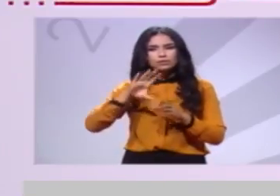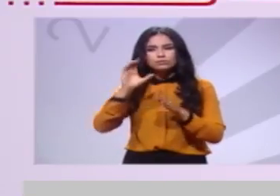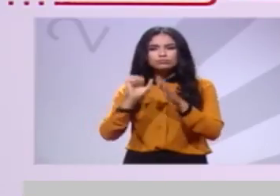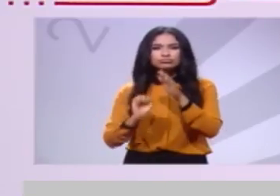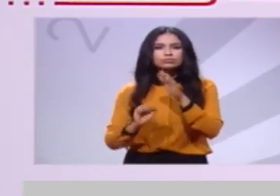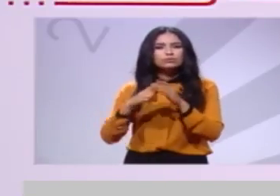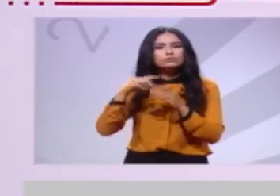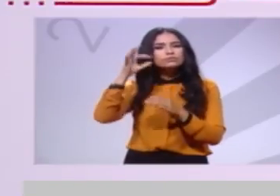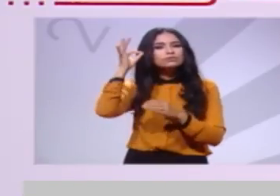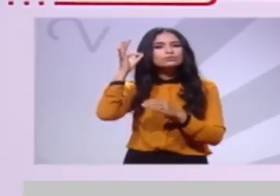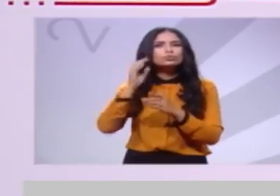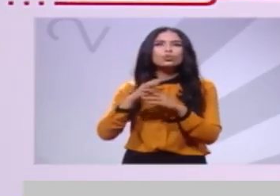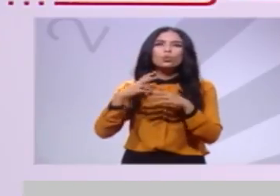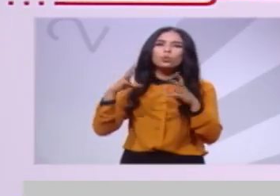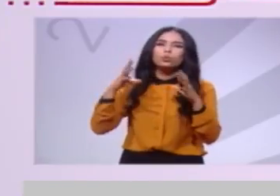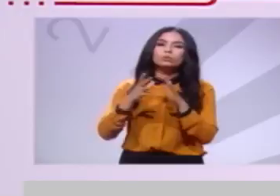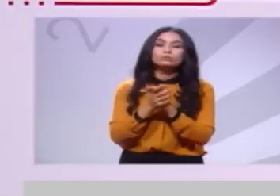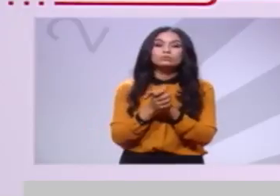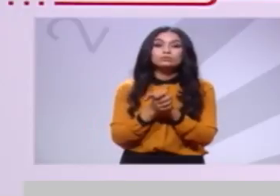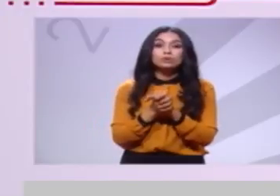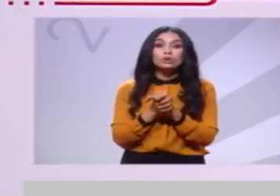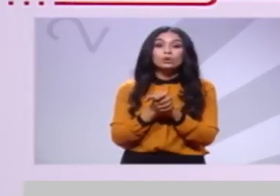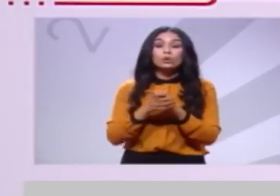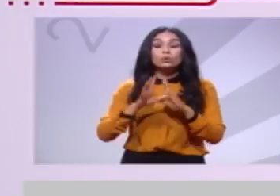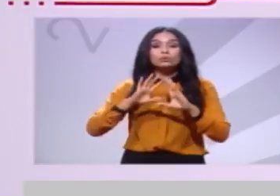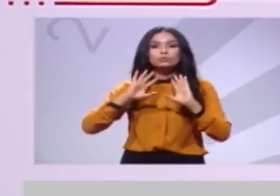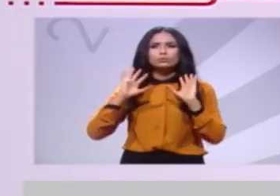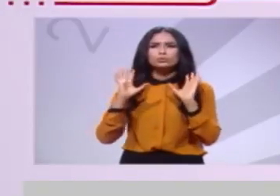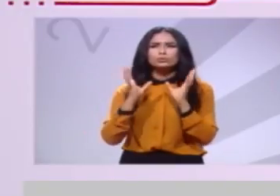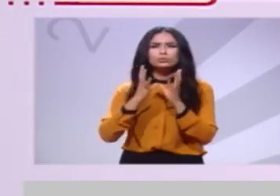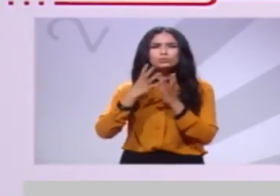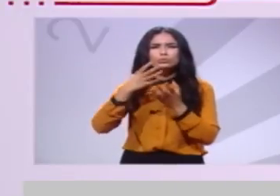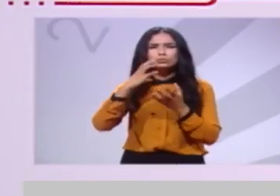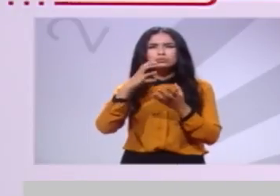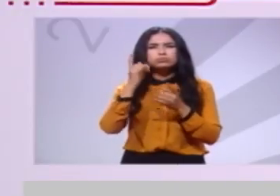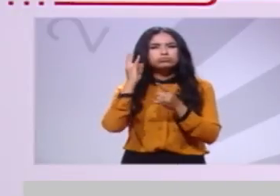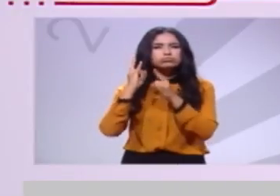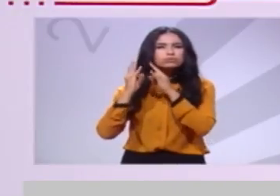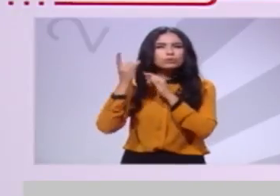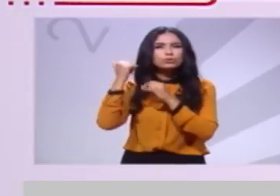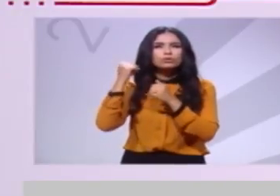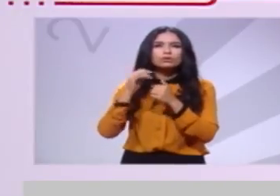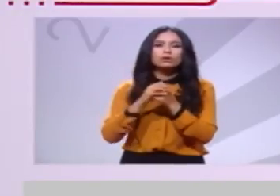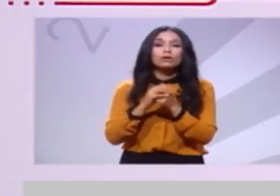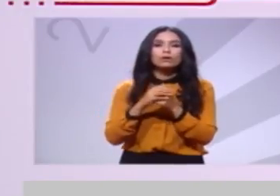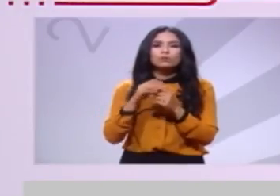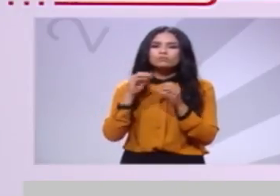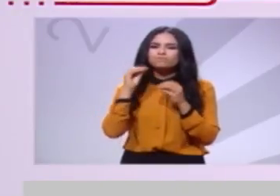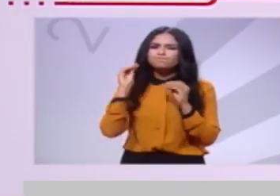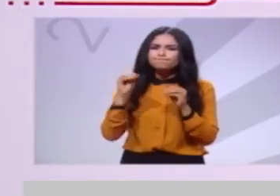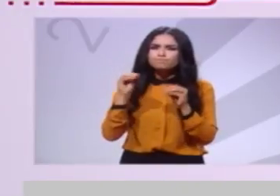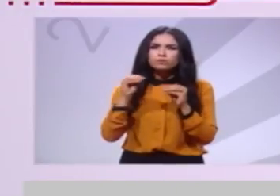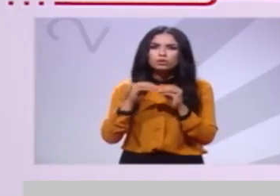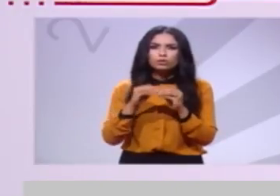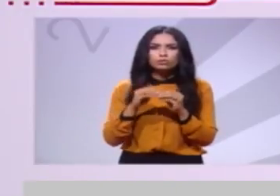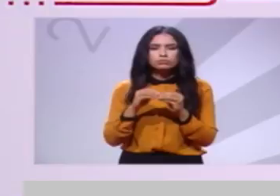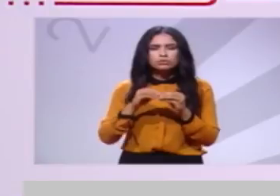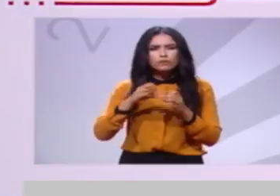متعاقبة لا يخفي علينا ما تحملت هذه الولاية الشامخة عضاراً وتاريخاً من ظلم على مداء عقودها